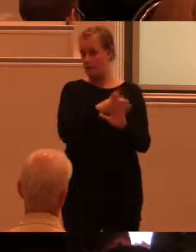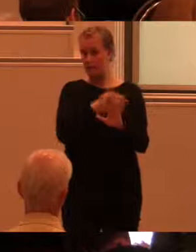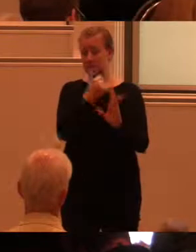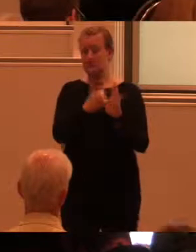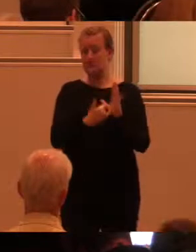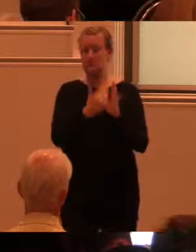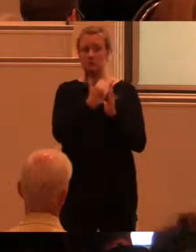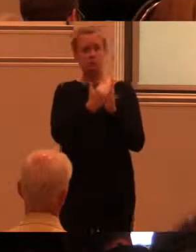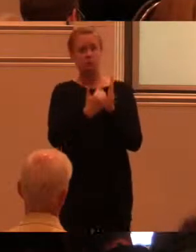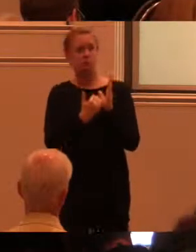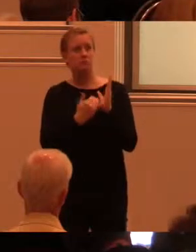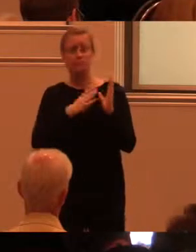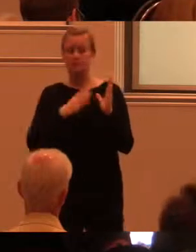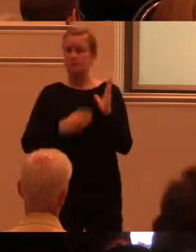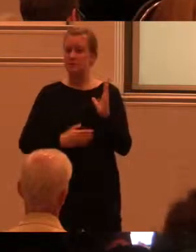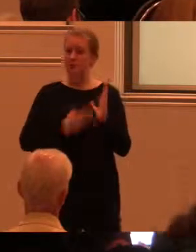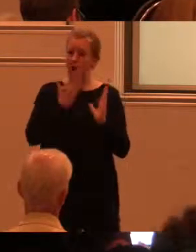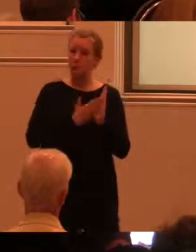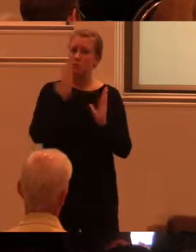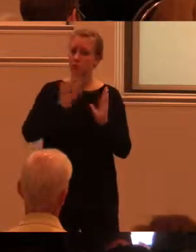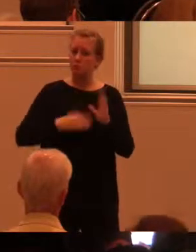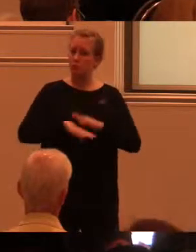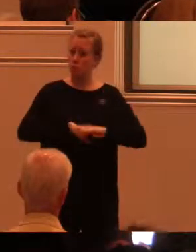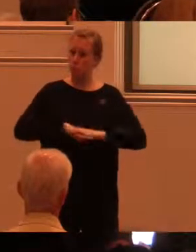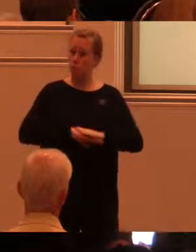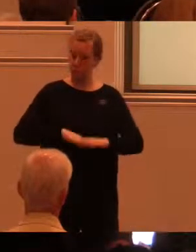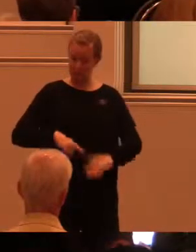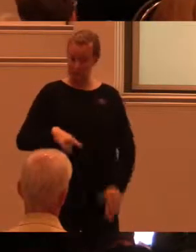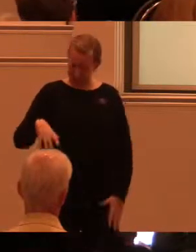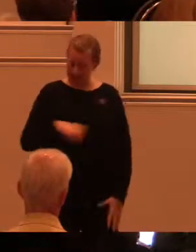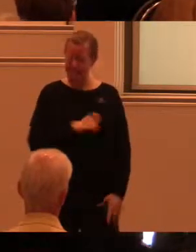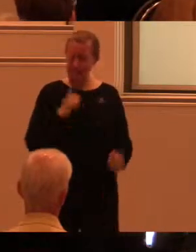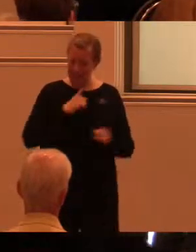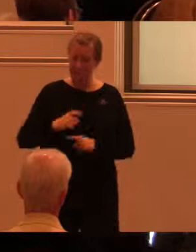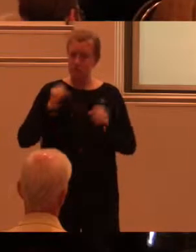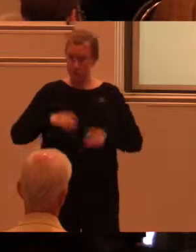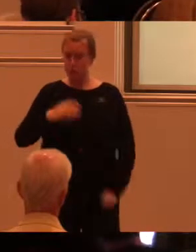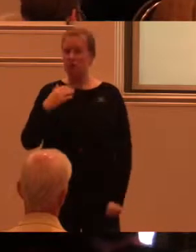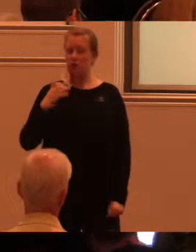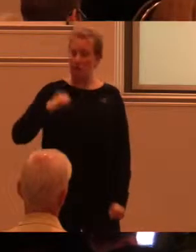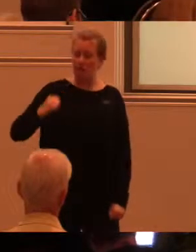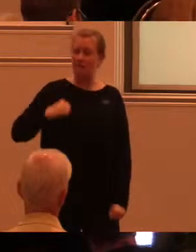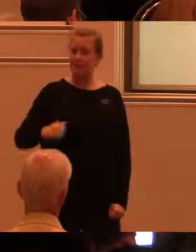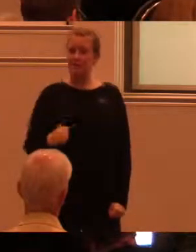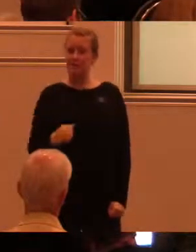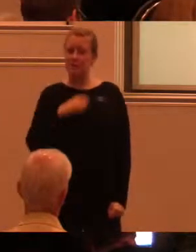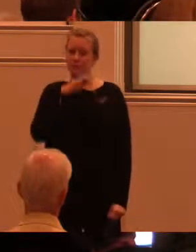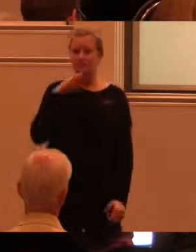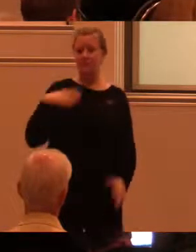är det ju ganska absolut utgångspunkt att alla ska fullt ut och åtnjuta alla mänskligheter och